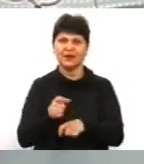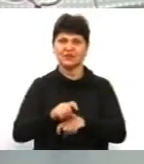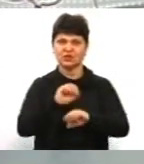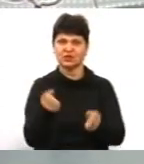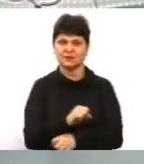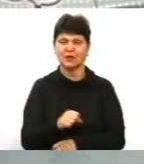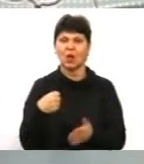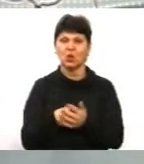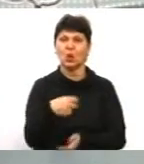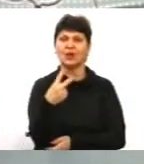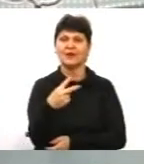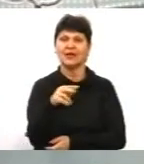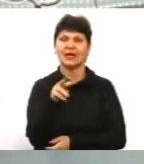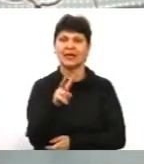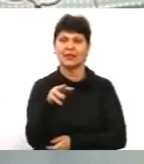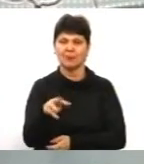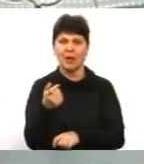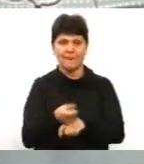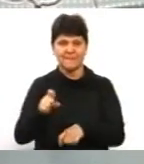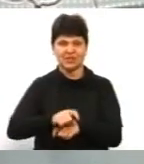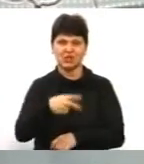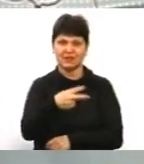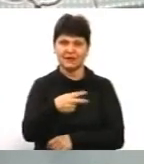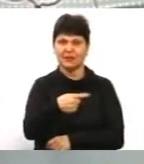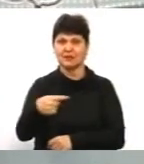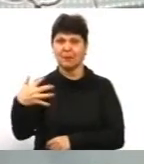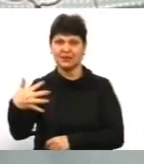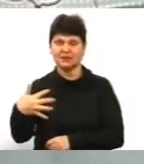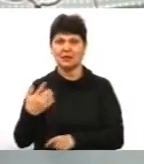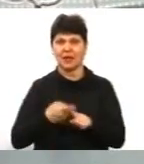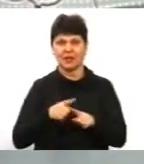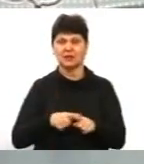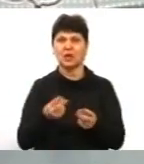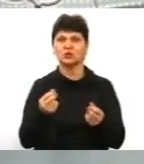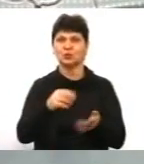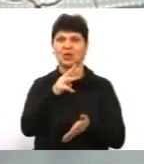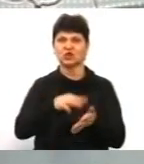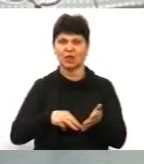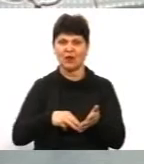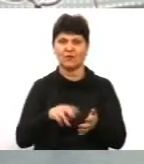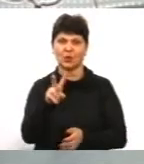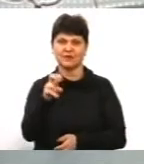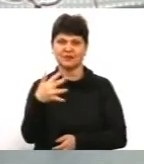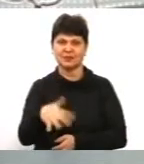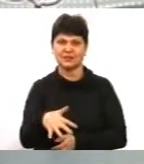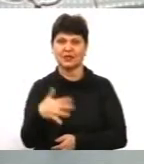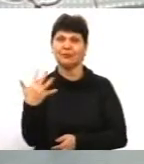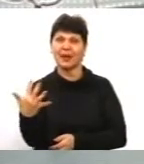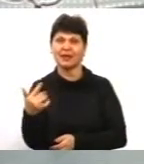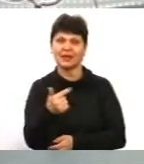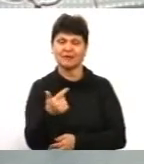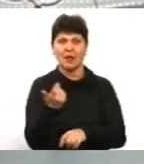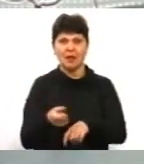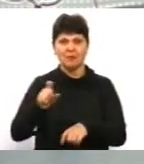20 км. Понад 20 км від 20 до 50 – це сума штрафу 255 гривень. Понад 50